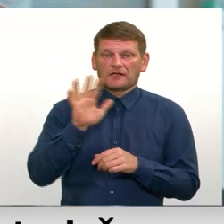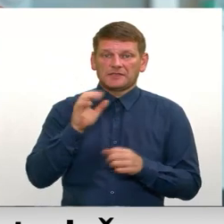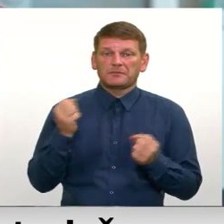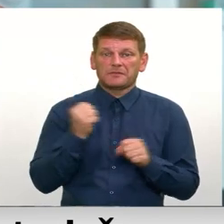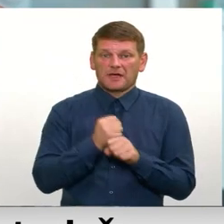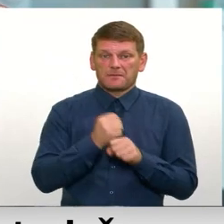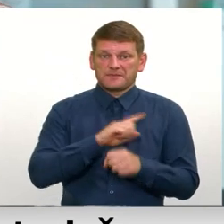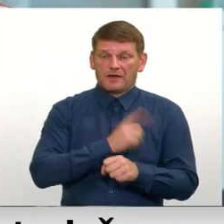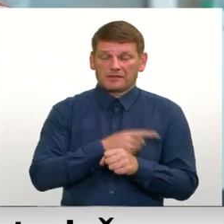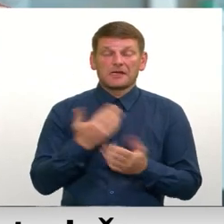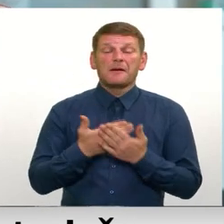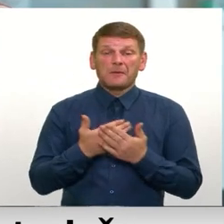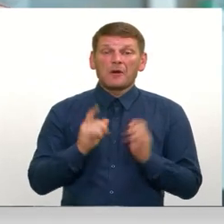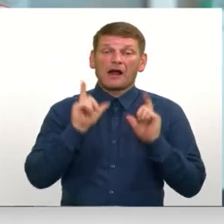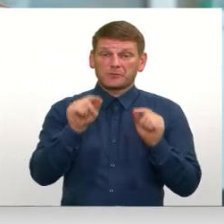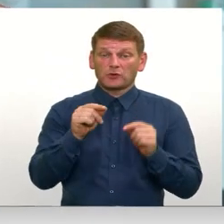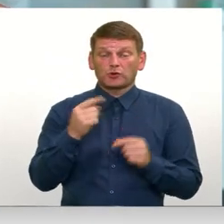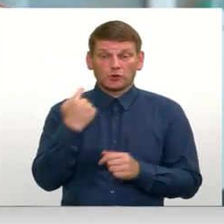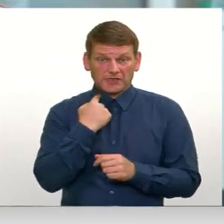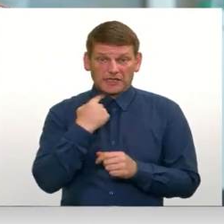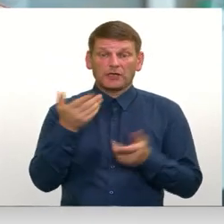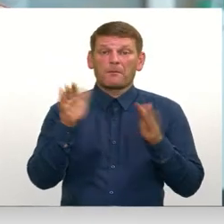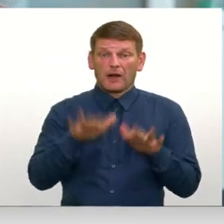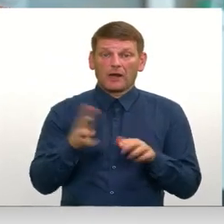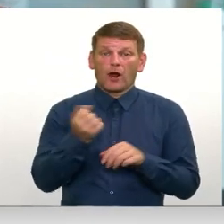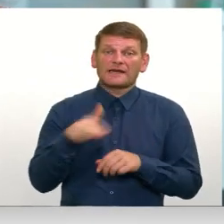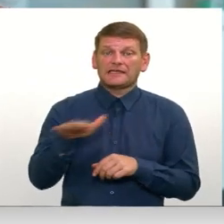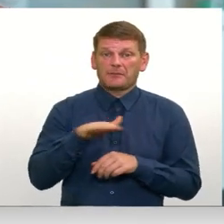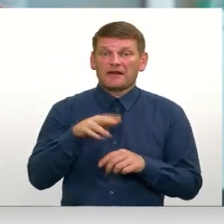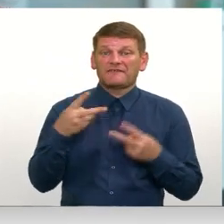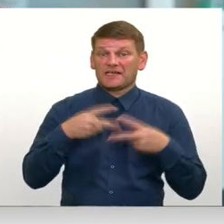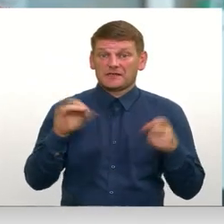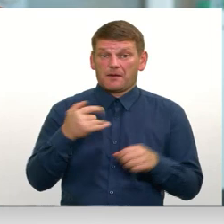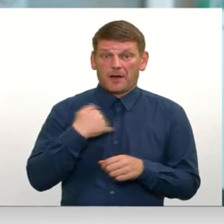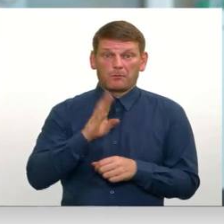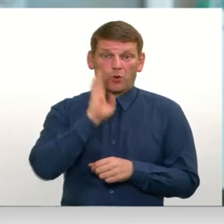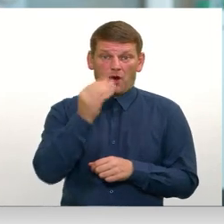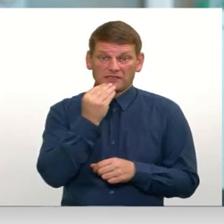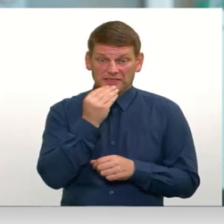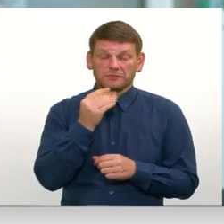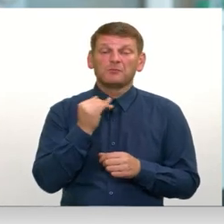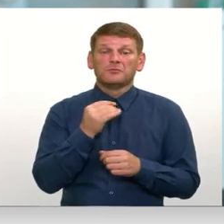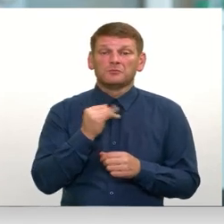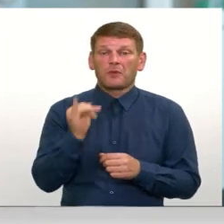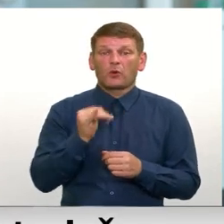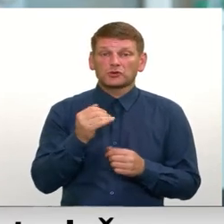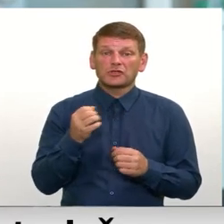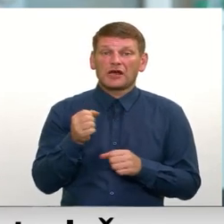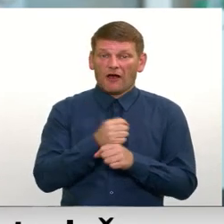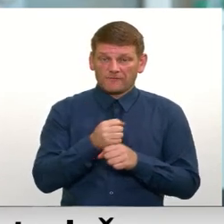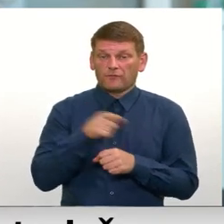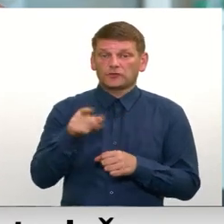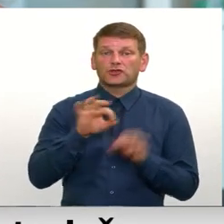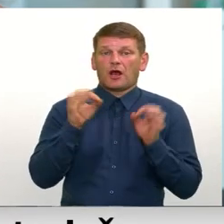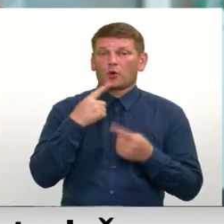Aizbraucot uz Rīgu, paliekot ar ķīmeni viesnīcā, ja man brokstīs, es papras lūdzu kafiju, viņš sāka ar maniem runāk